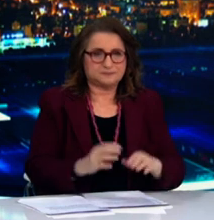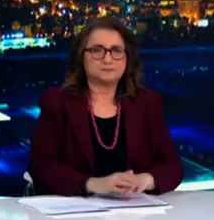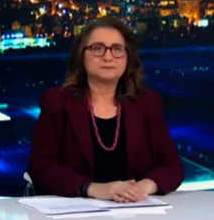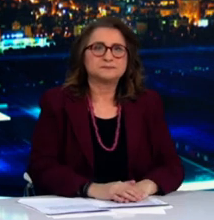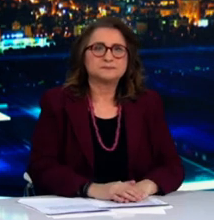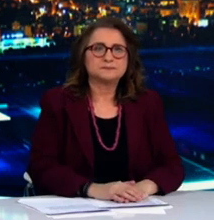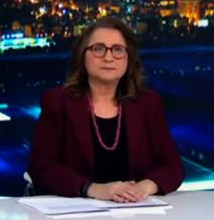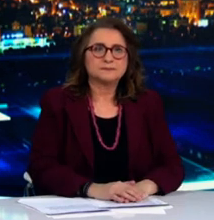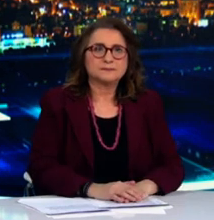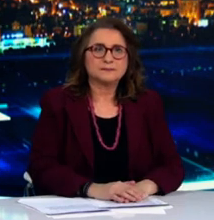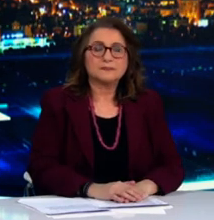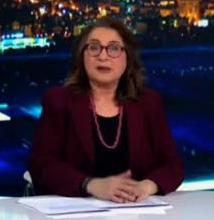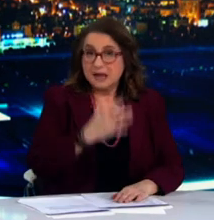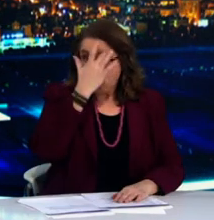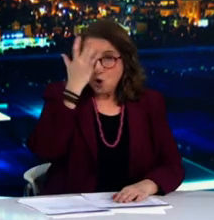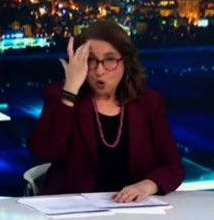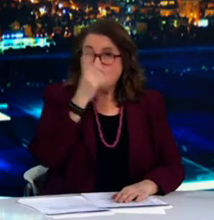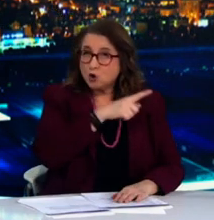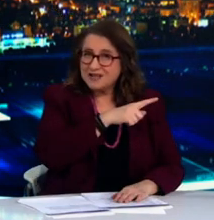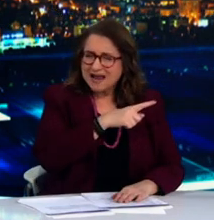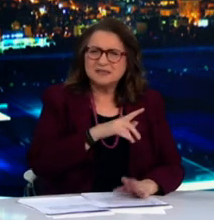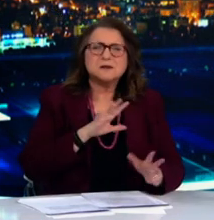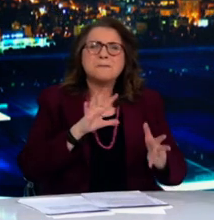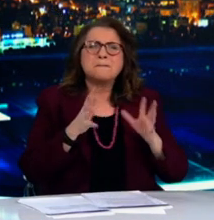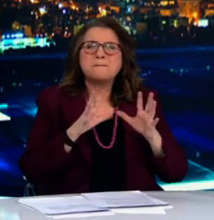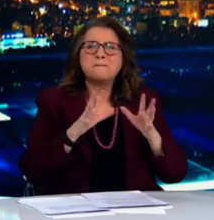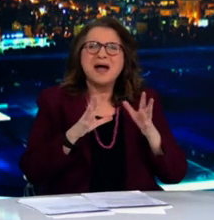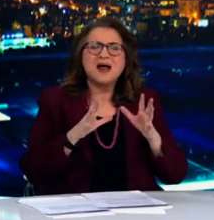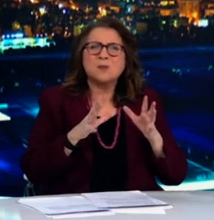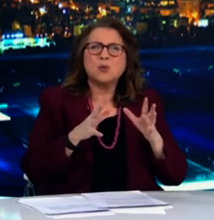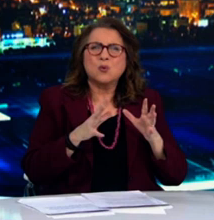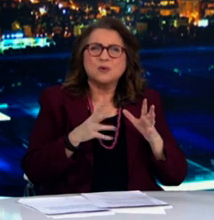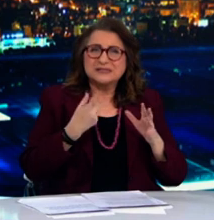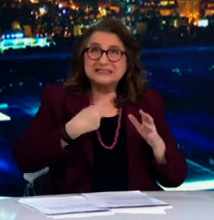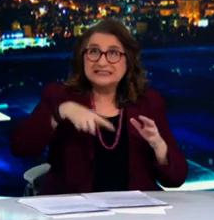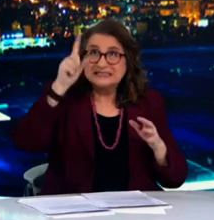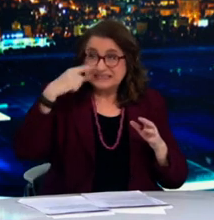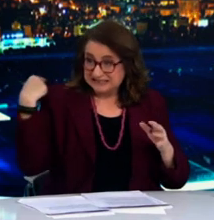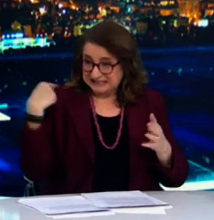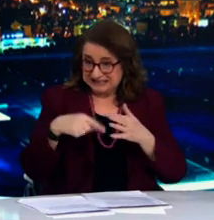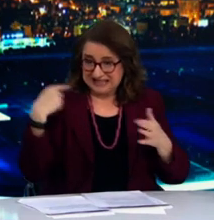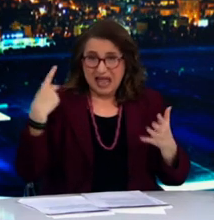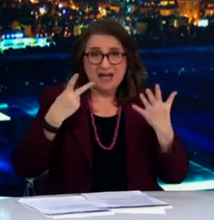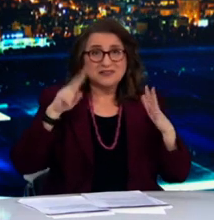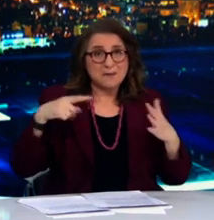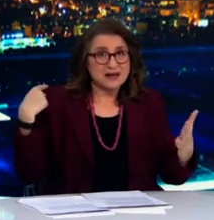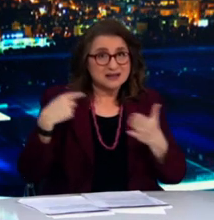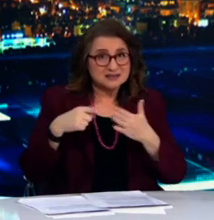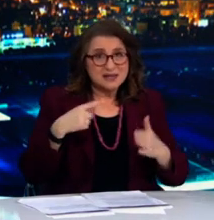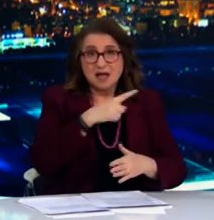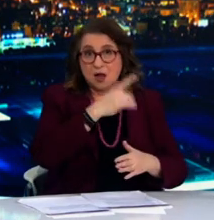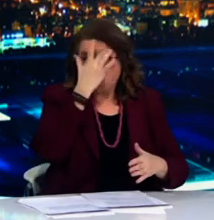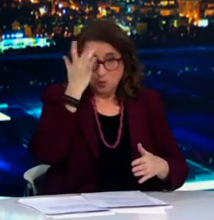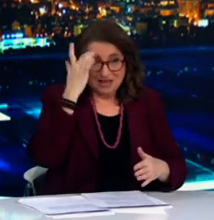συγκεκριμένα στην περιφερειακή ενότητα Κοζάνης ο μέσος όρος κρουσμάτων 7 ημέρου στους κατοίκους ανά 100.000 κατοίκους